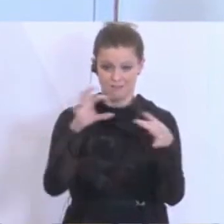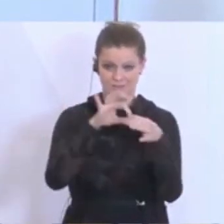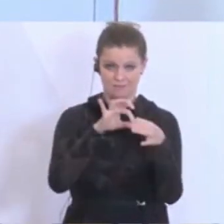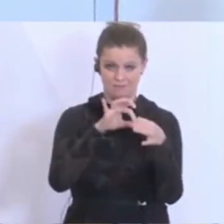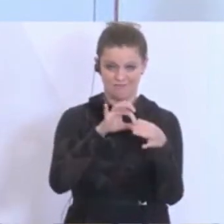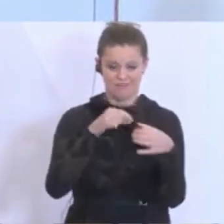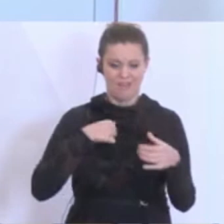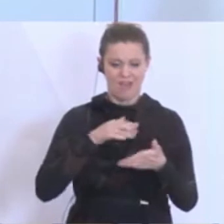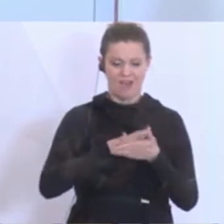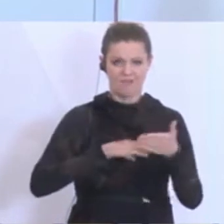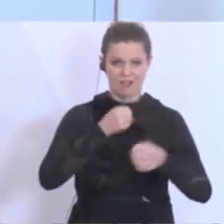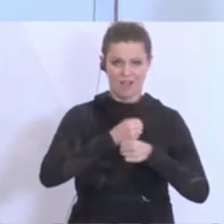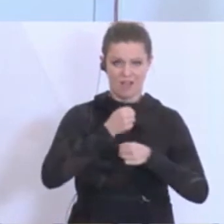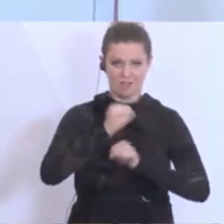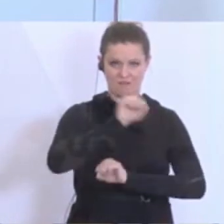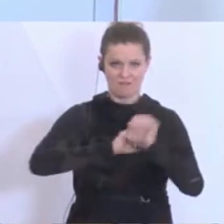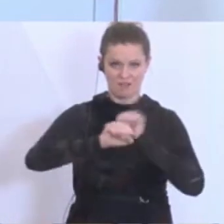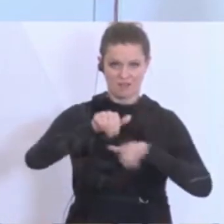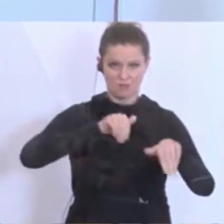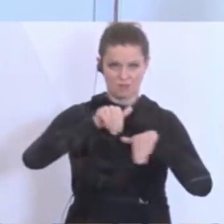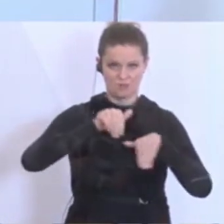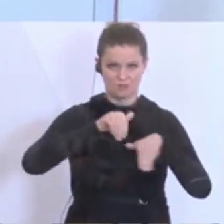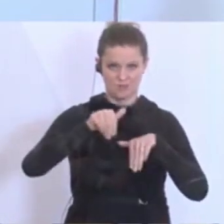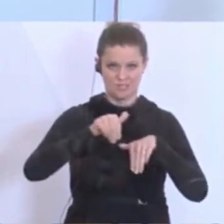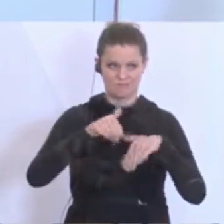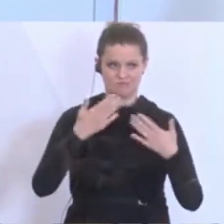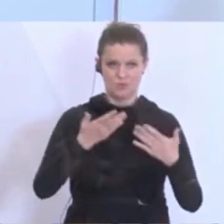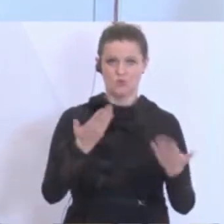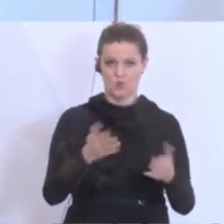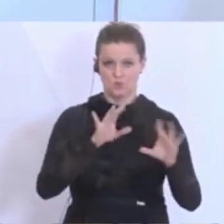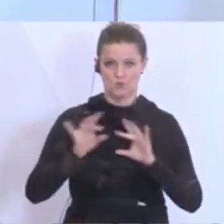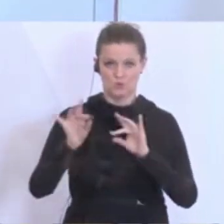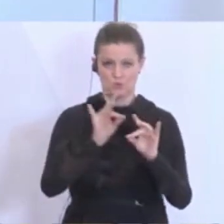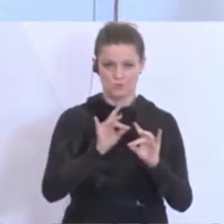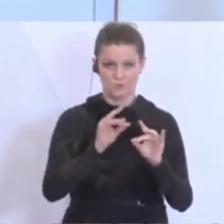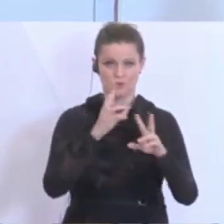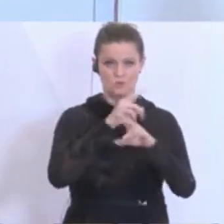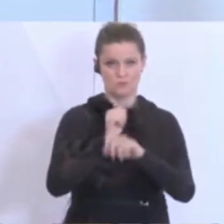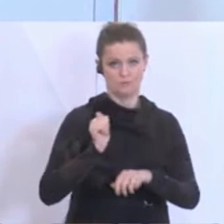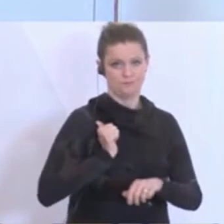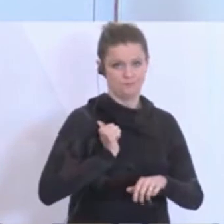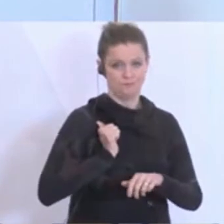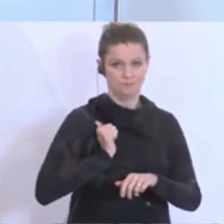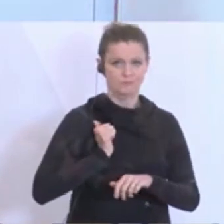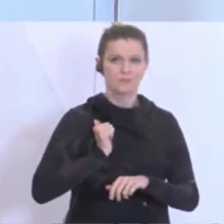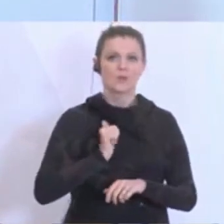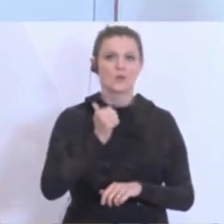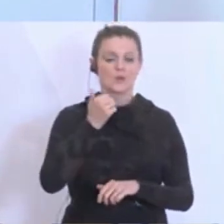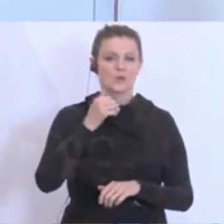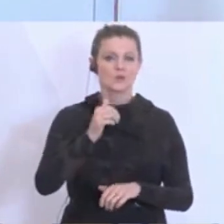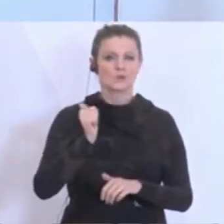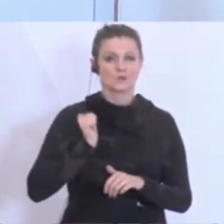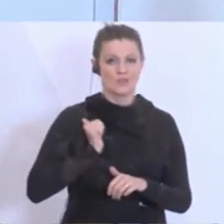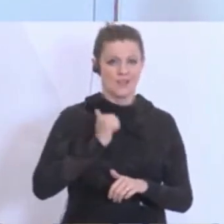Verteidigungsministerin beschäftigt. Das österreichische Bundesheer mit seinen Soldatinnen und Soldaten zu führen und dem